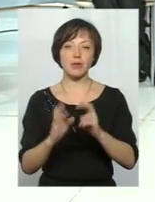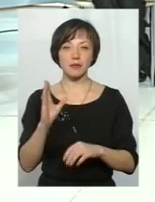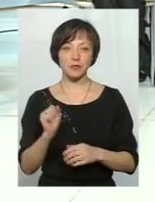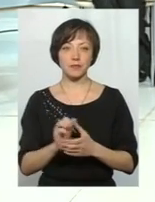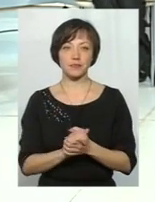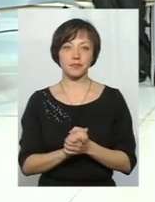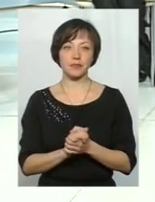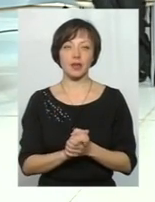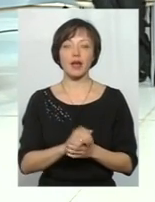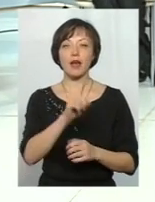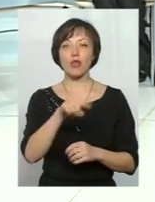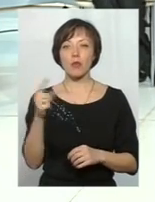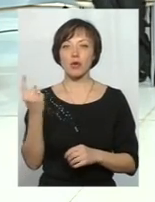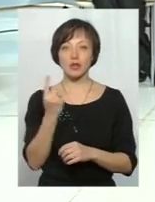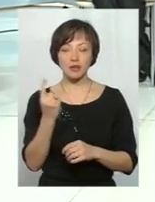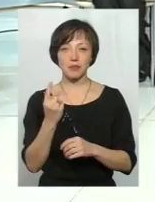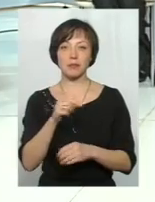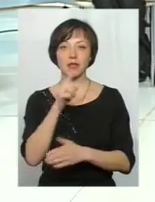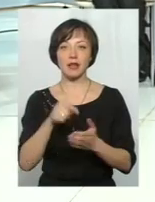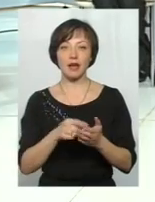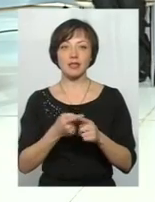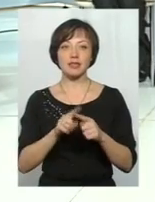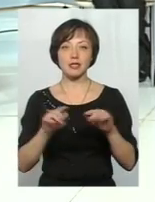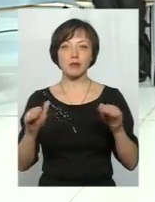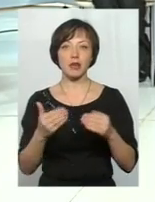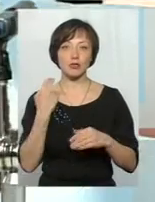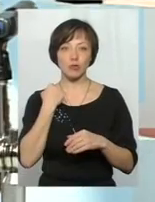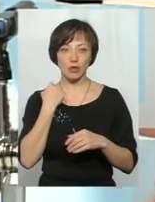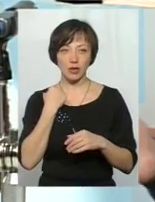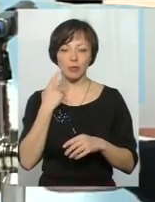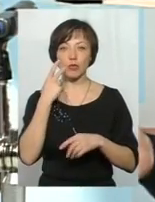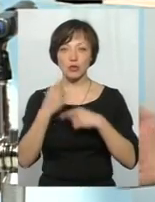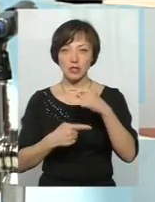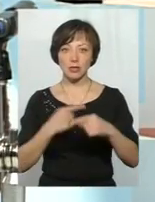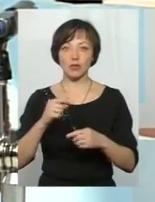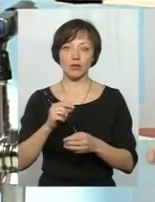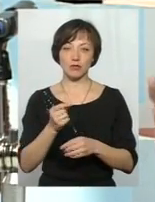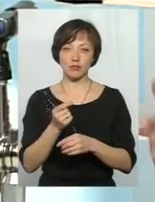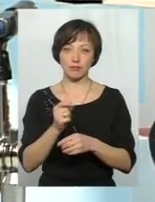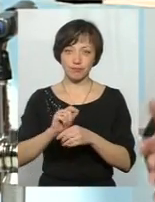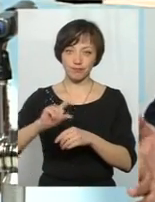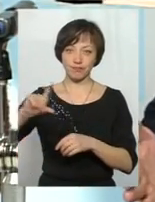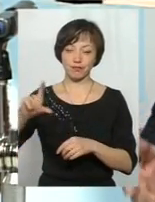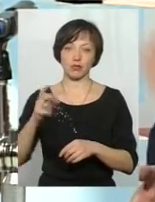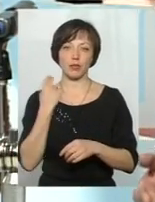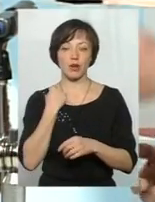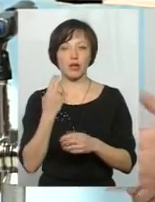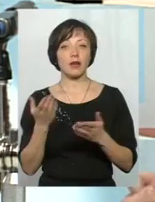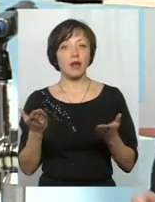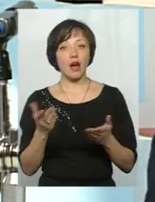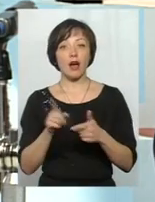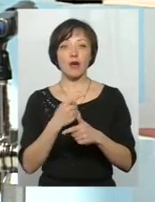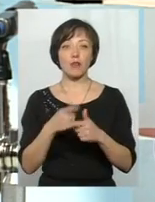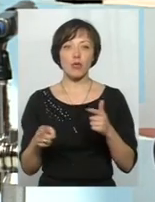мабуть, зараз номер один це зменшити хоча б ці борги, те, що колеги сказали. Хоча б якусь частину, або